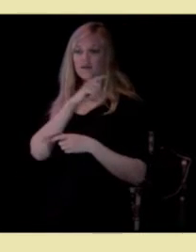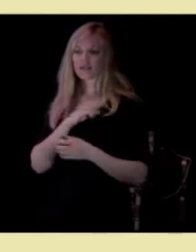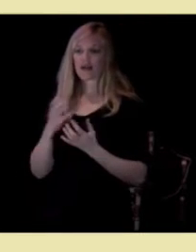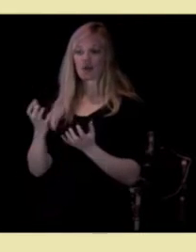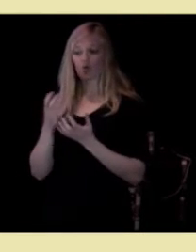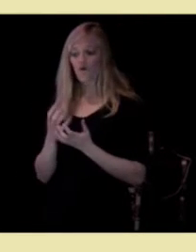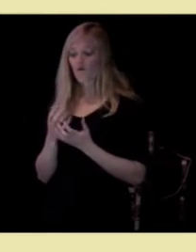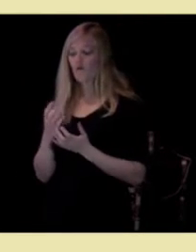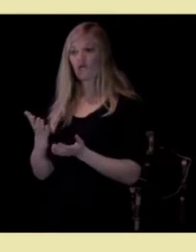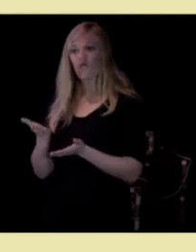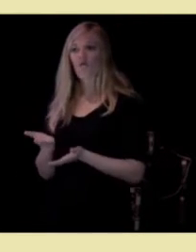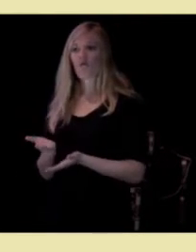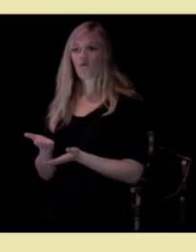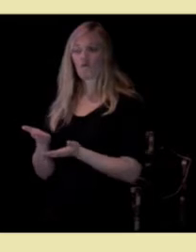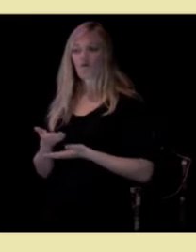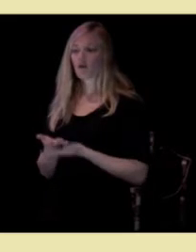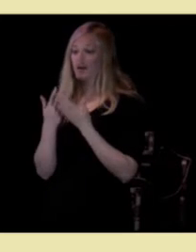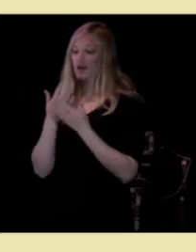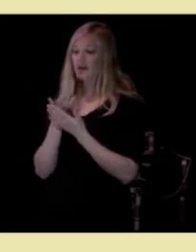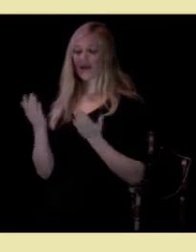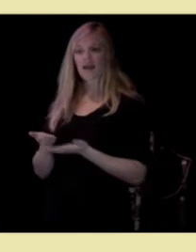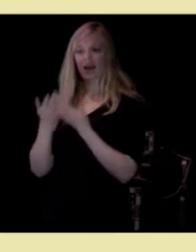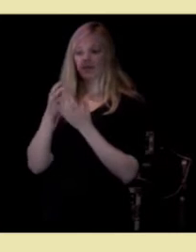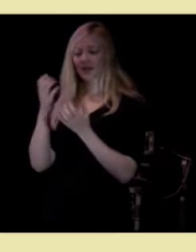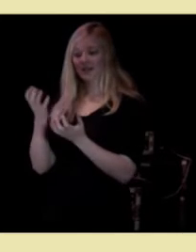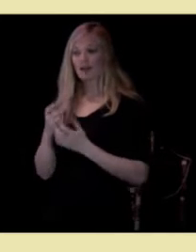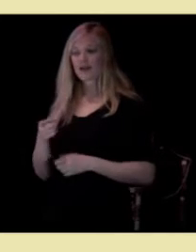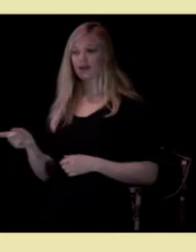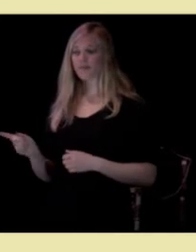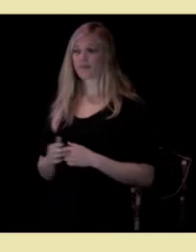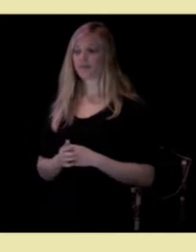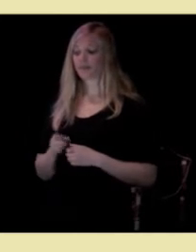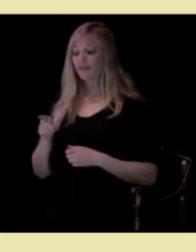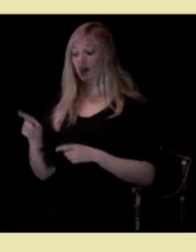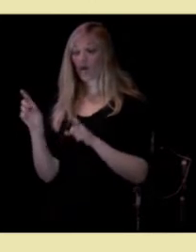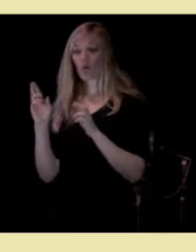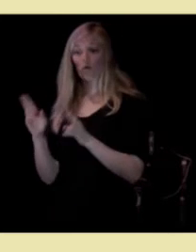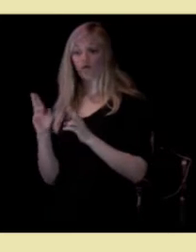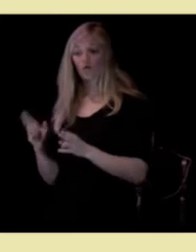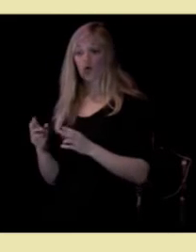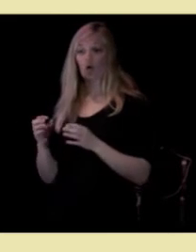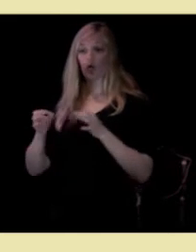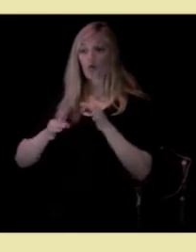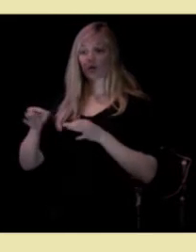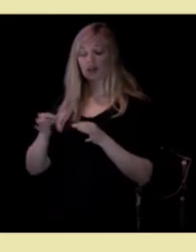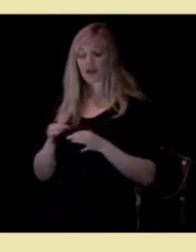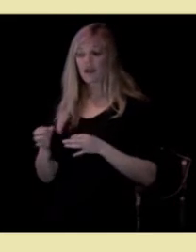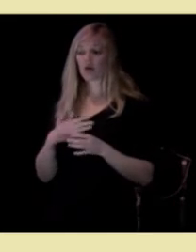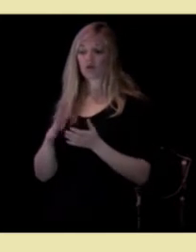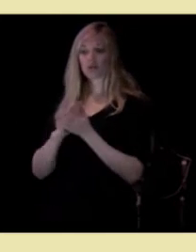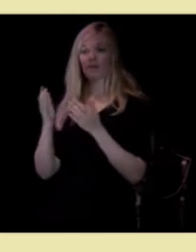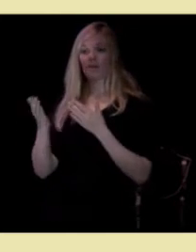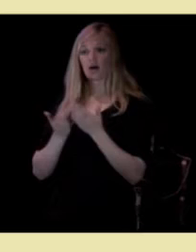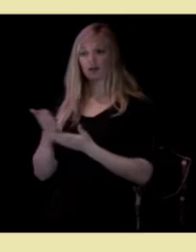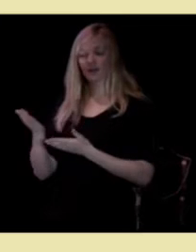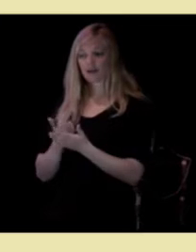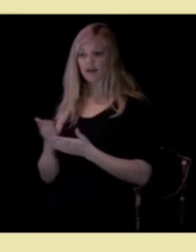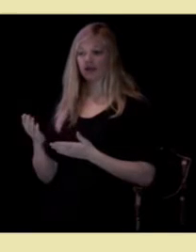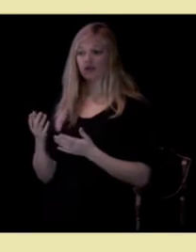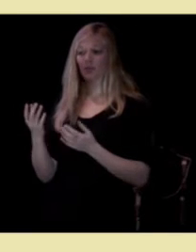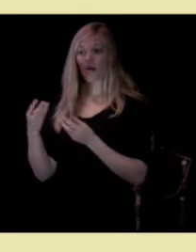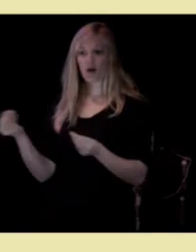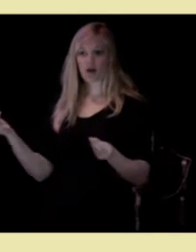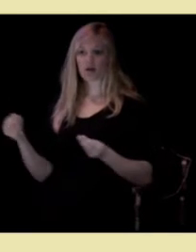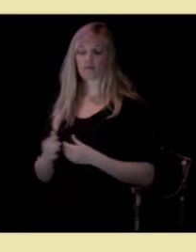hjelpen som de trenger. Her er også det koordinering og samhandling det skorter på. Og det er